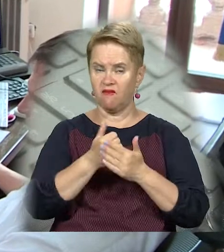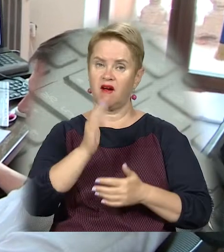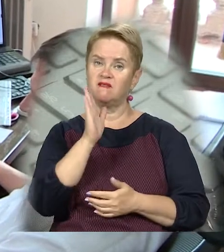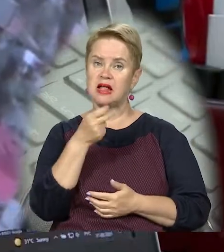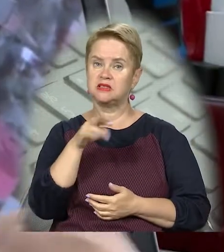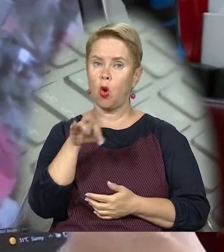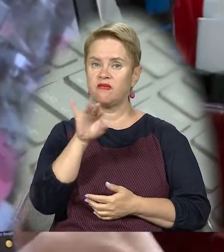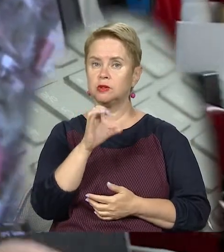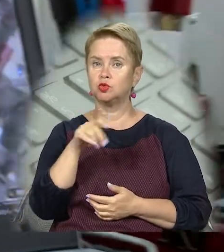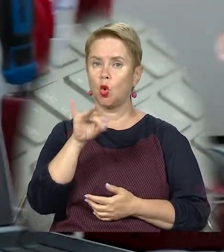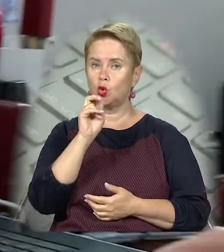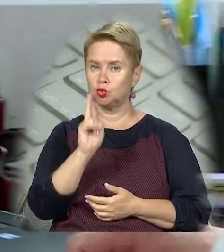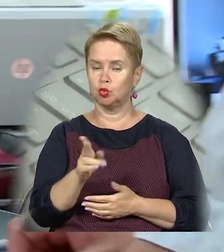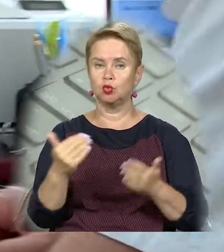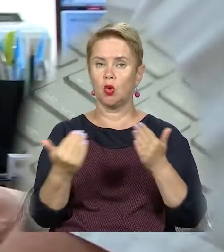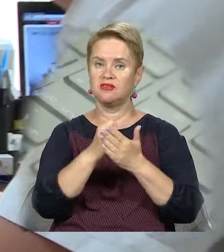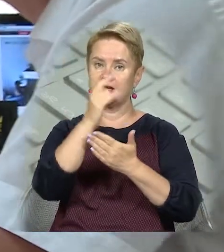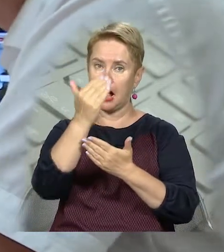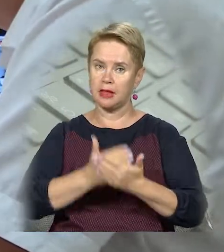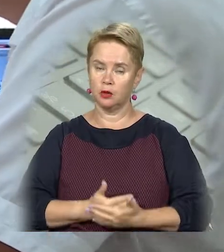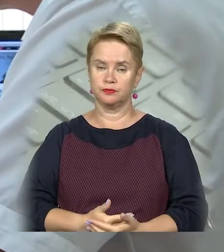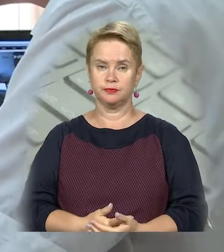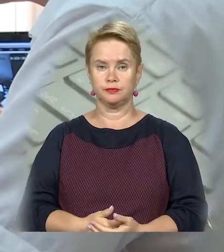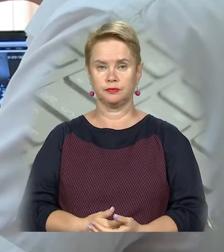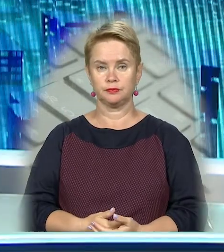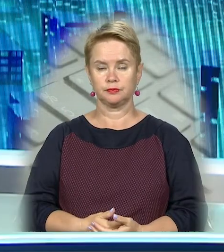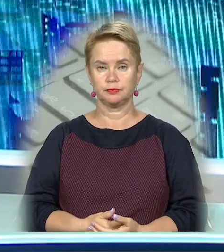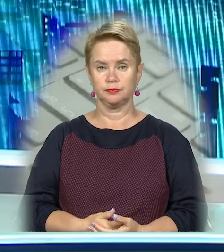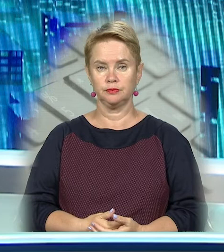Владислав Авдіянко, Станіслав Сторожук, новини 11 каналу.